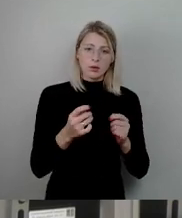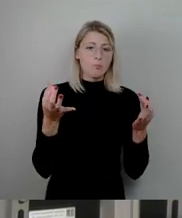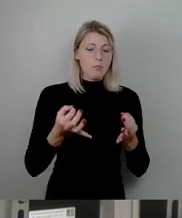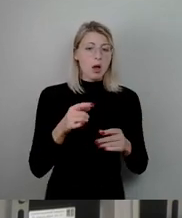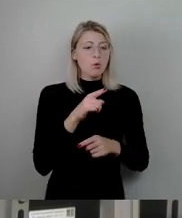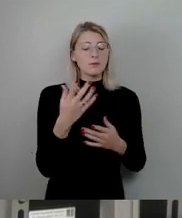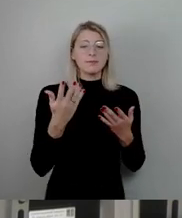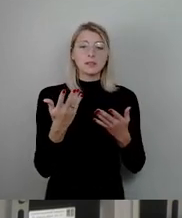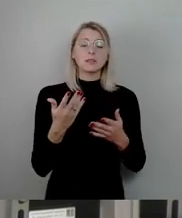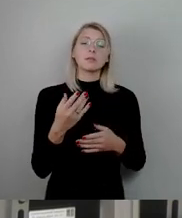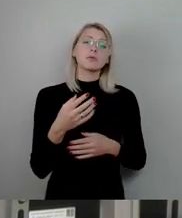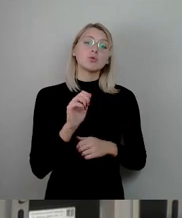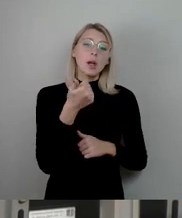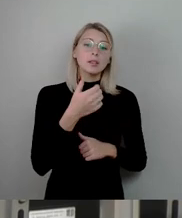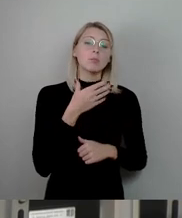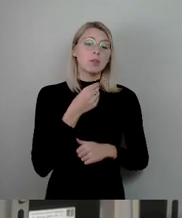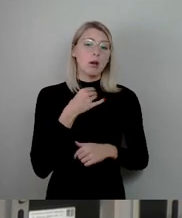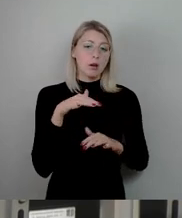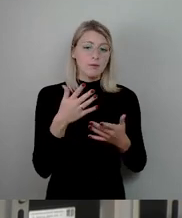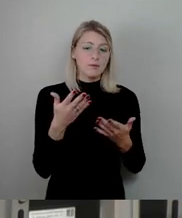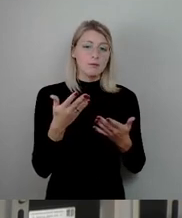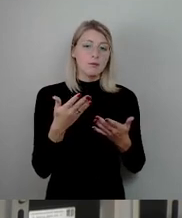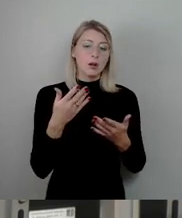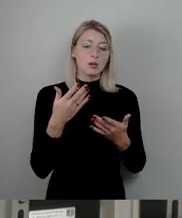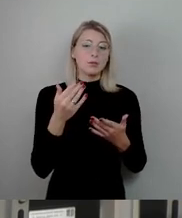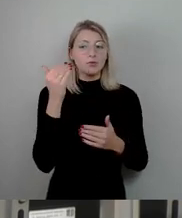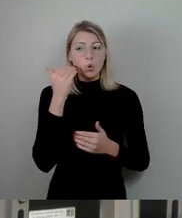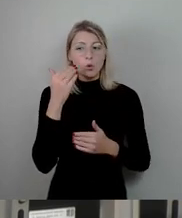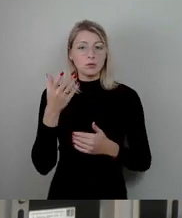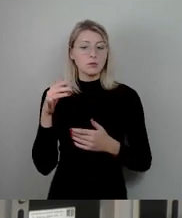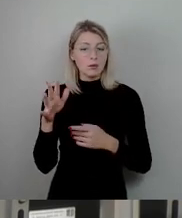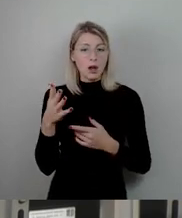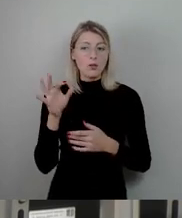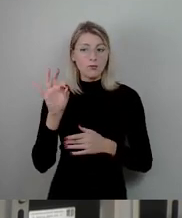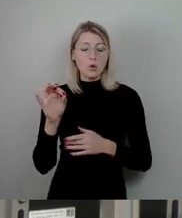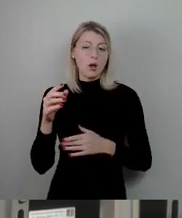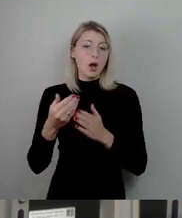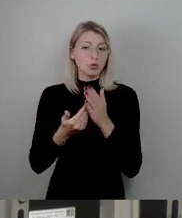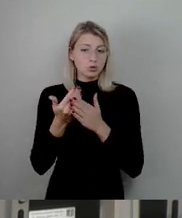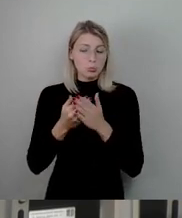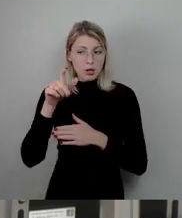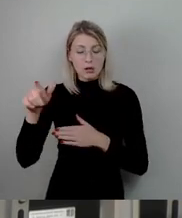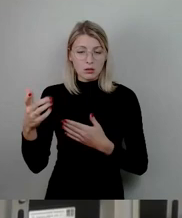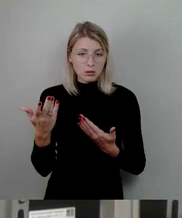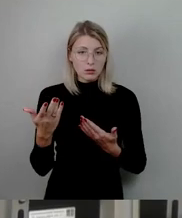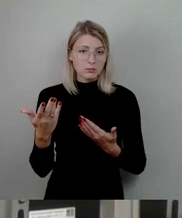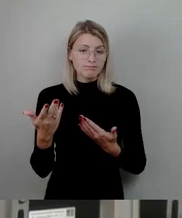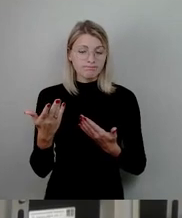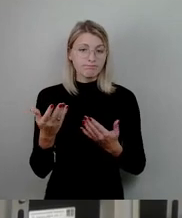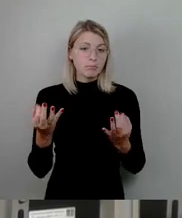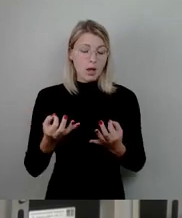Bedarf an Unterbringungsmöglichkeiten, Frau Walter, vielleicht finde ich auch Ihre Aufmerksamkeit bei so einem Thema,